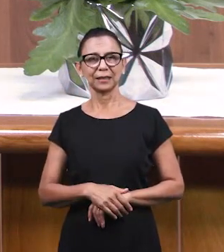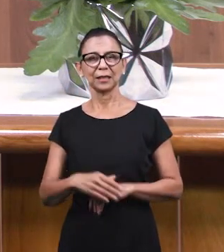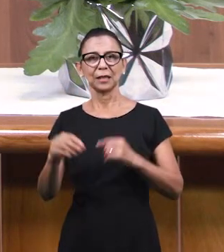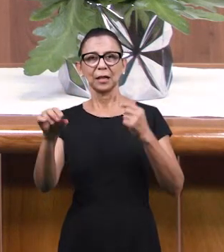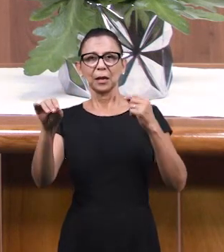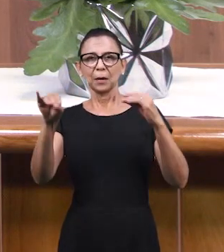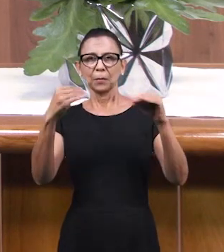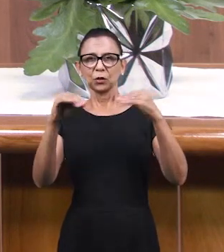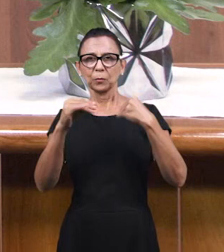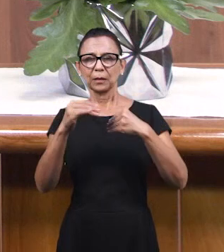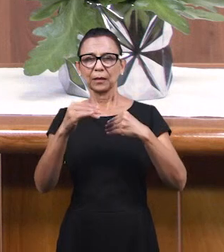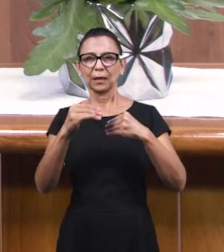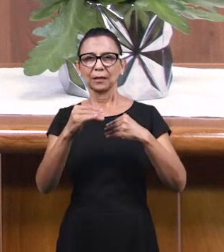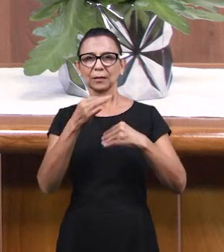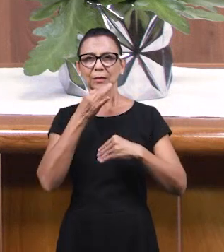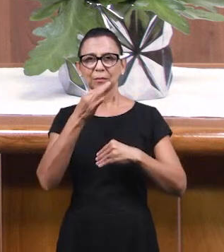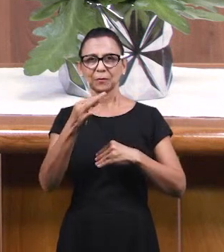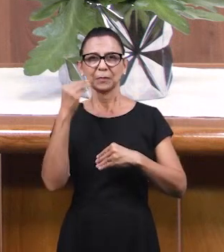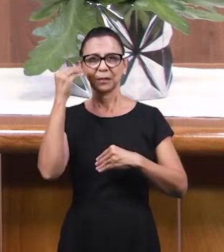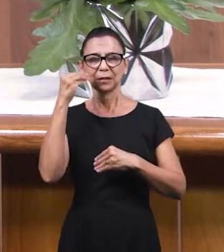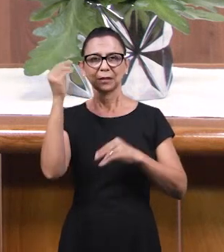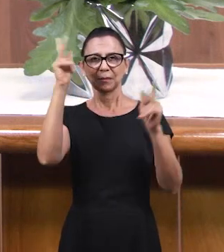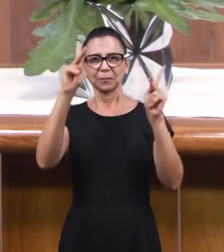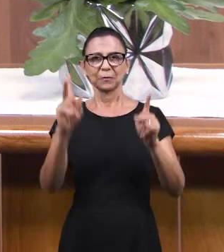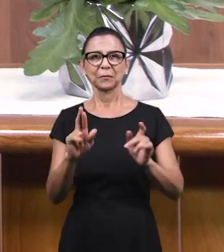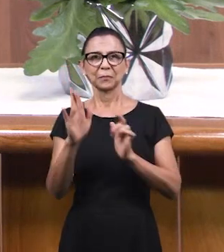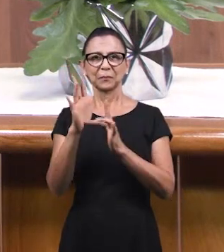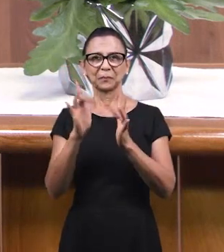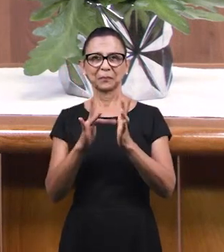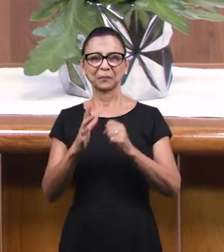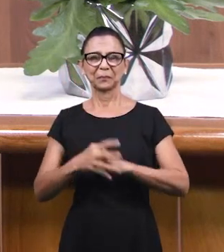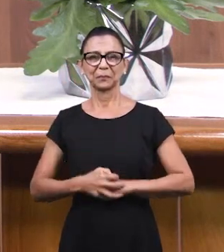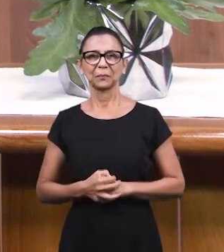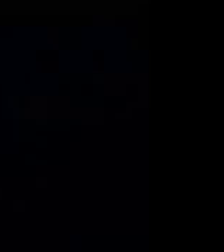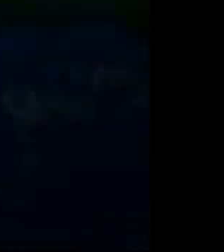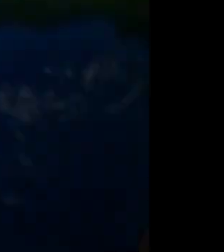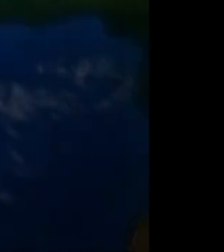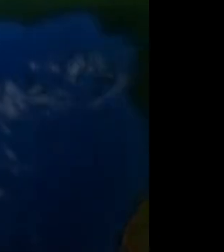участвовал в этом служении, может получиться благословение через ваш опыт. Мир Божий всем вам!